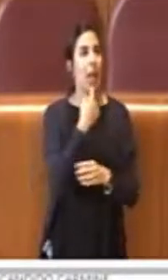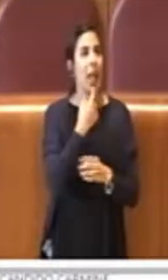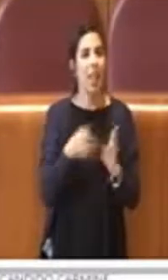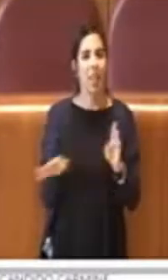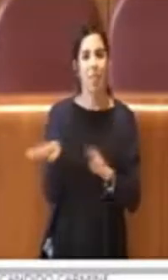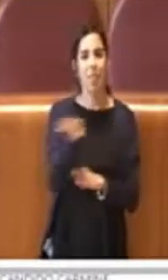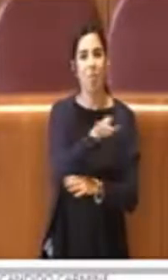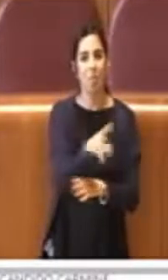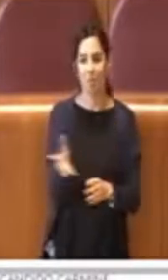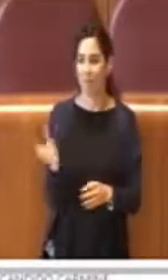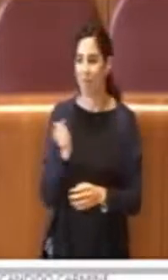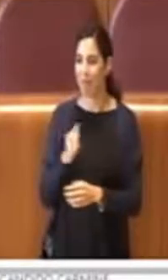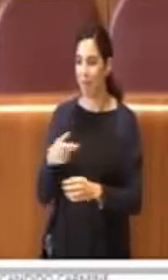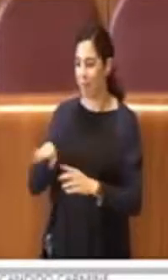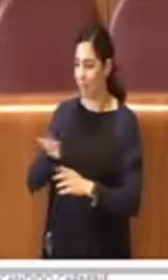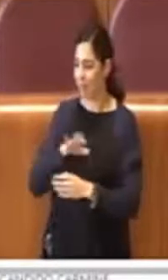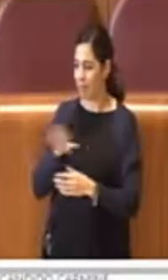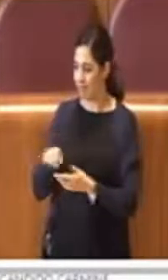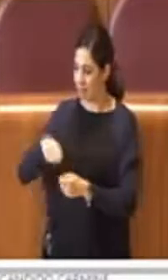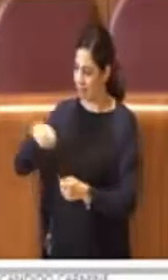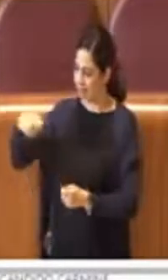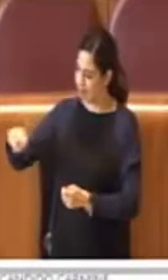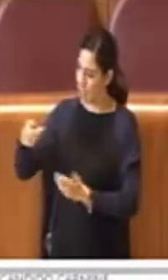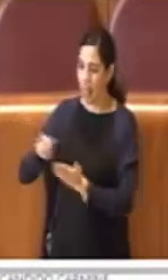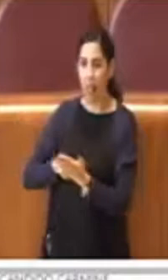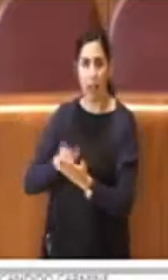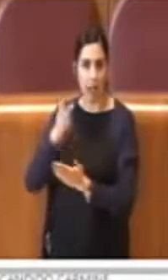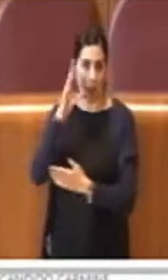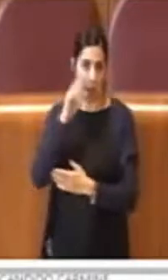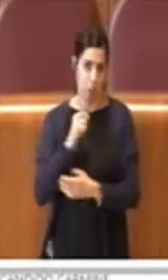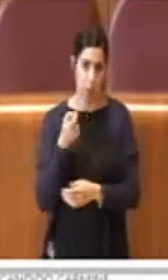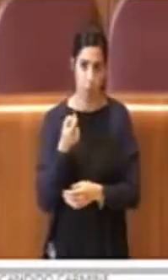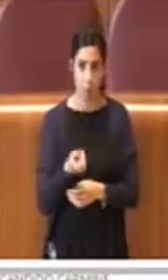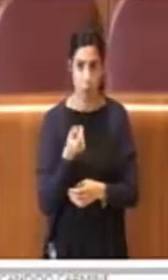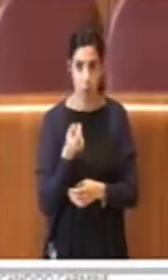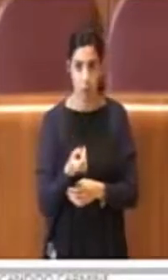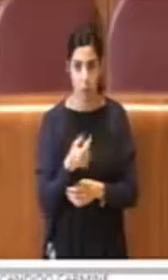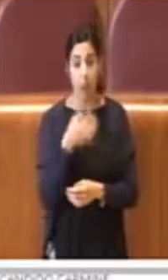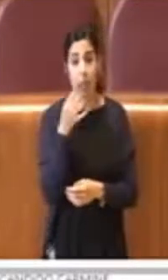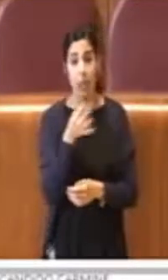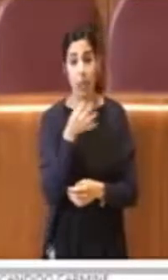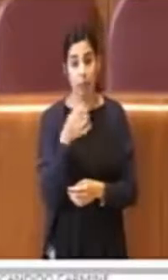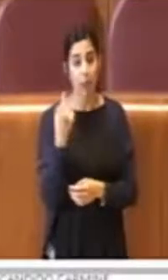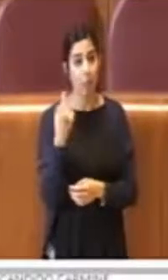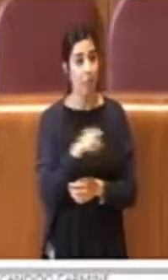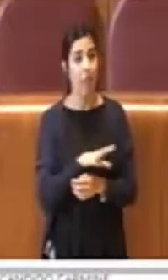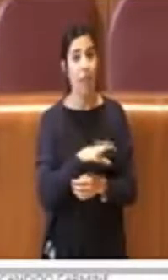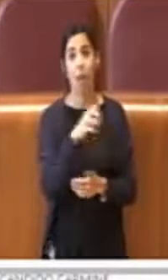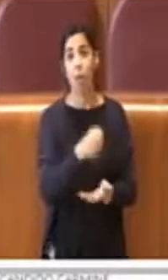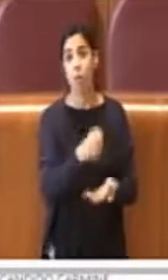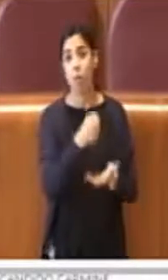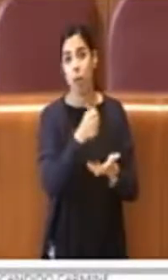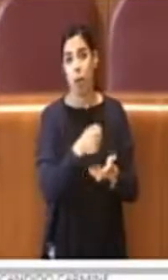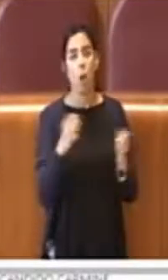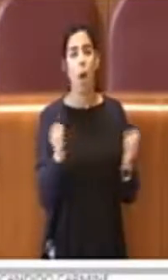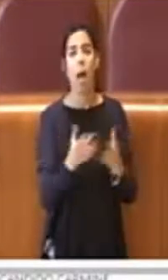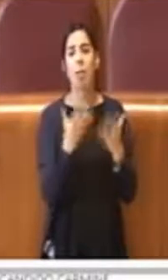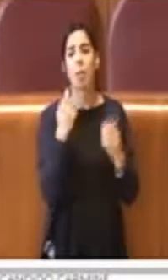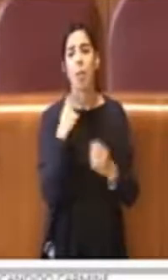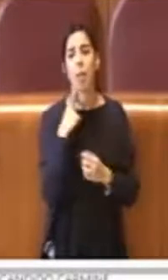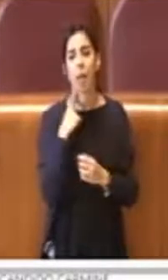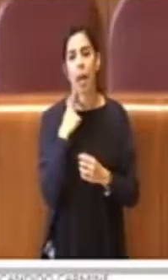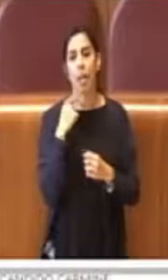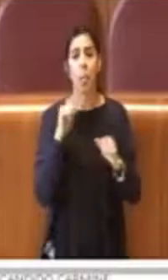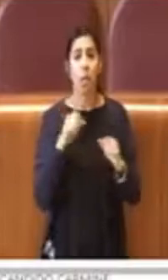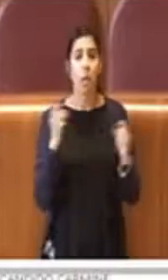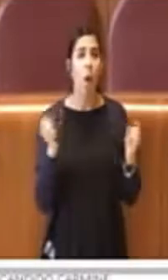questo elenco ne ha compreso ben poco. Ripeto, quindi un'occasione mancata, poteva essere un'occasione anche per fare squadra, per